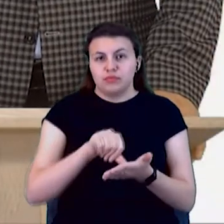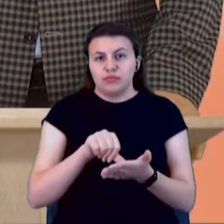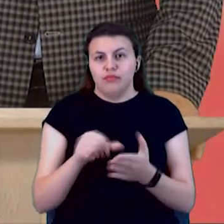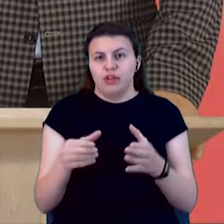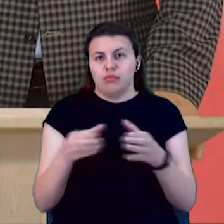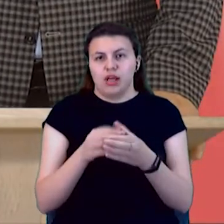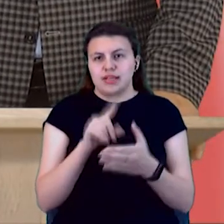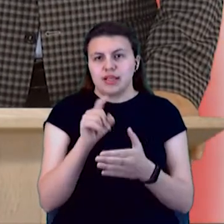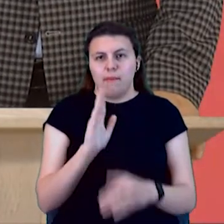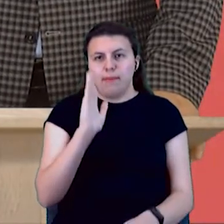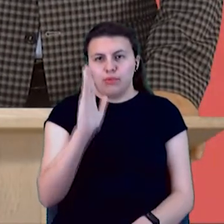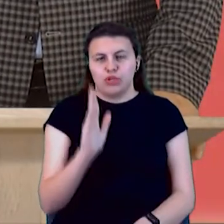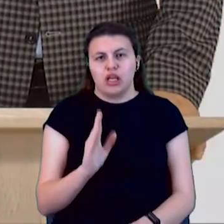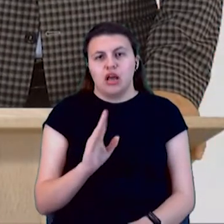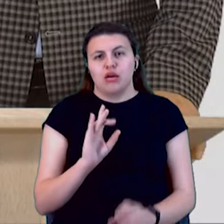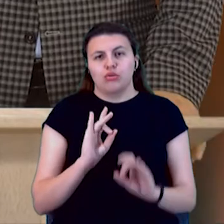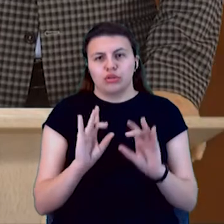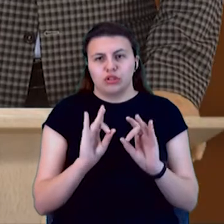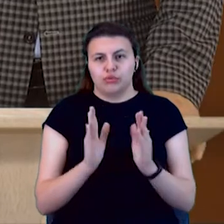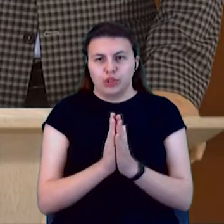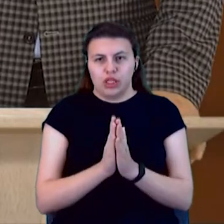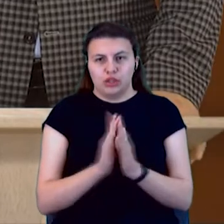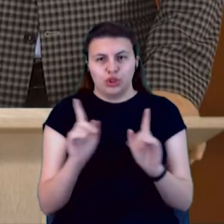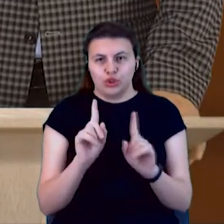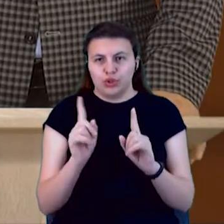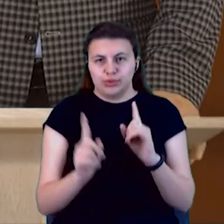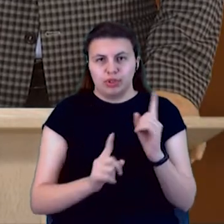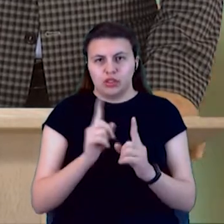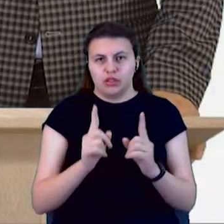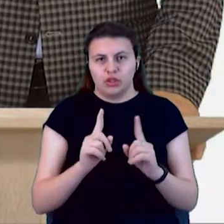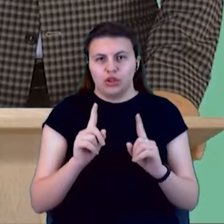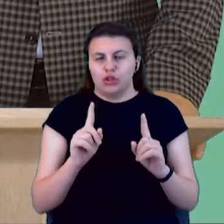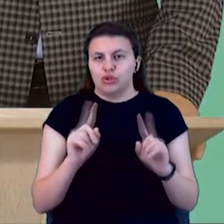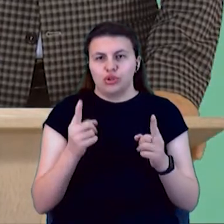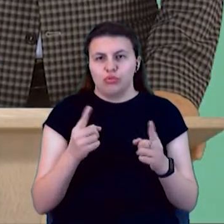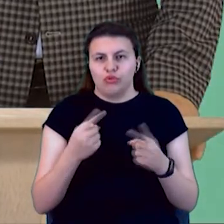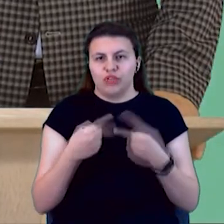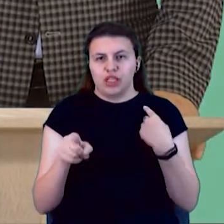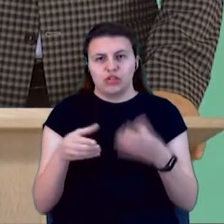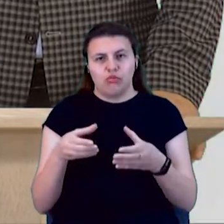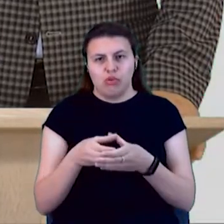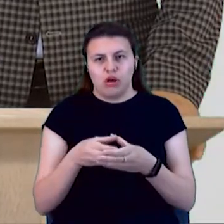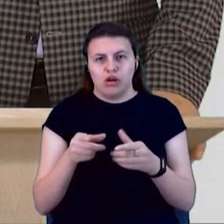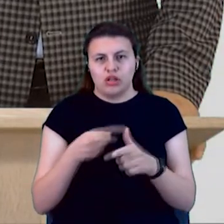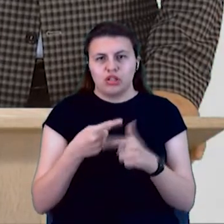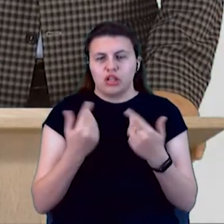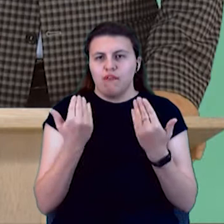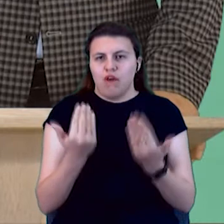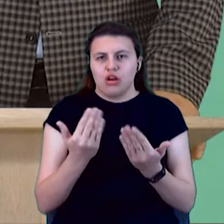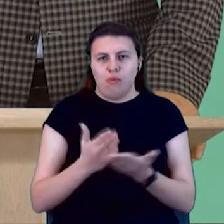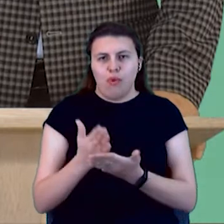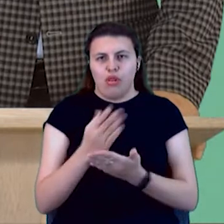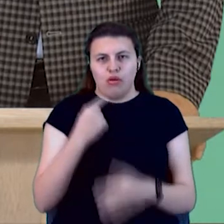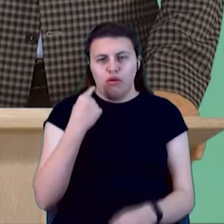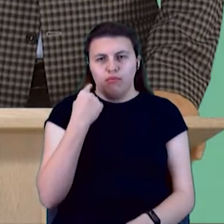майбутнє». Розкажіть, будь ласка, що змінилось? Чому балотуєтесь від іншої партії? Чи то ваші політичні погляди помінялись, чи щось